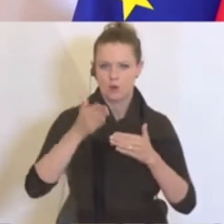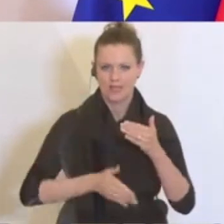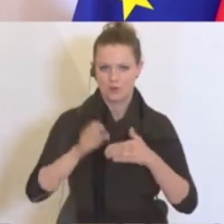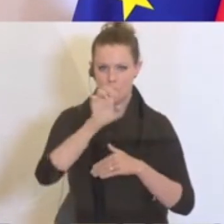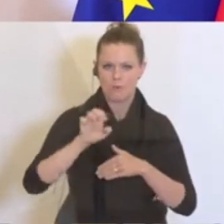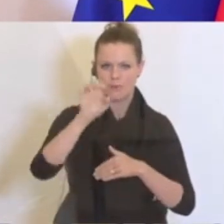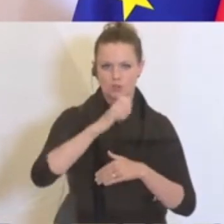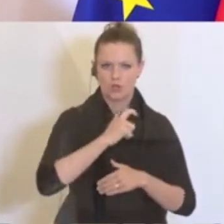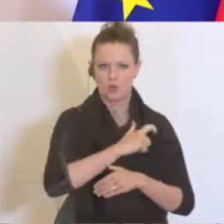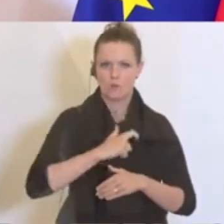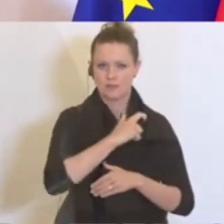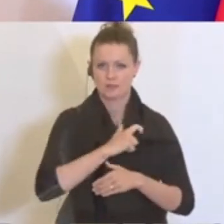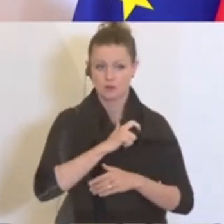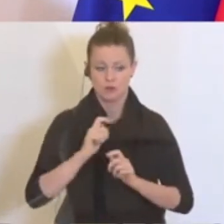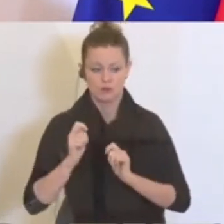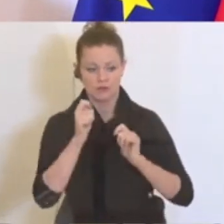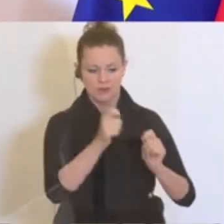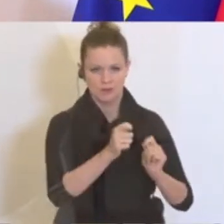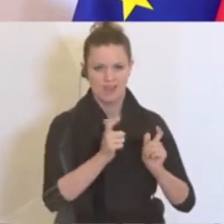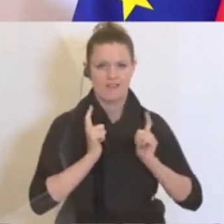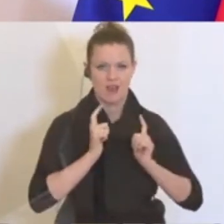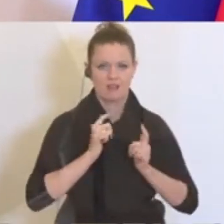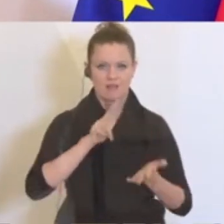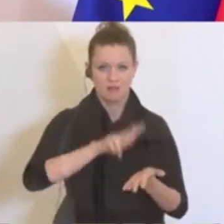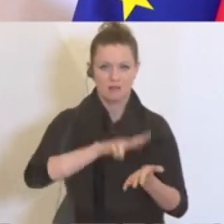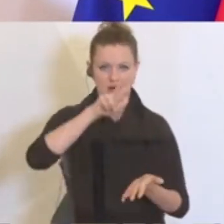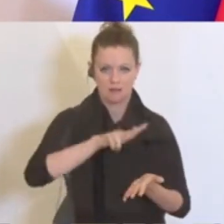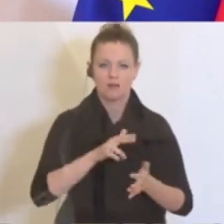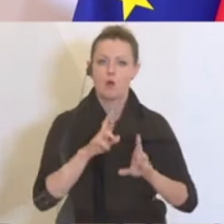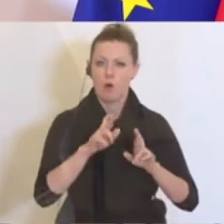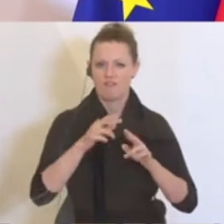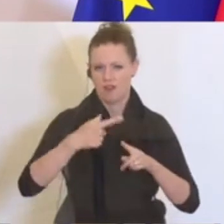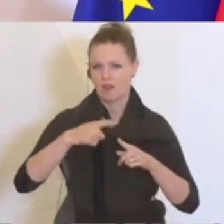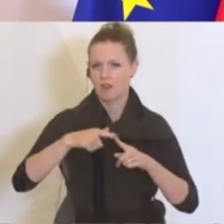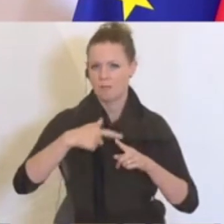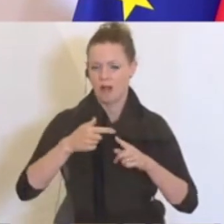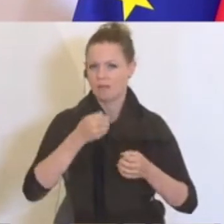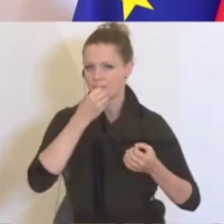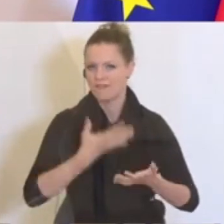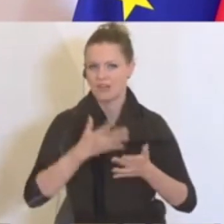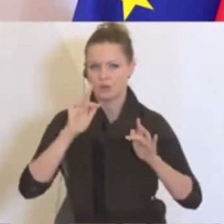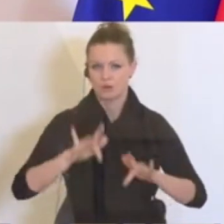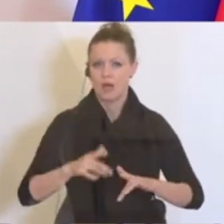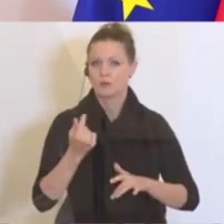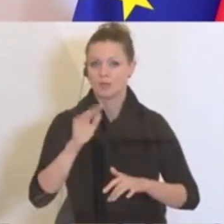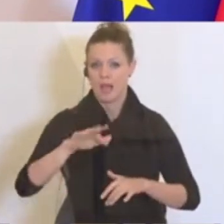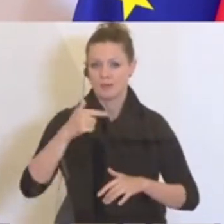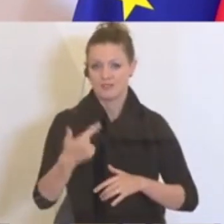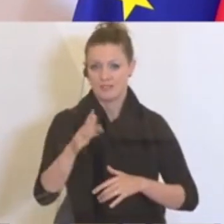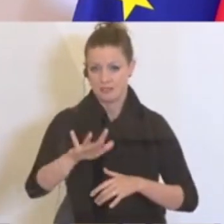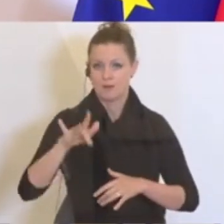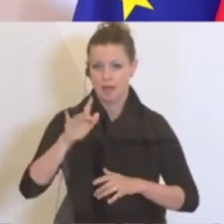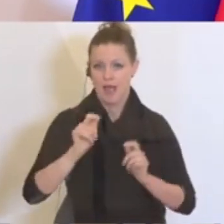Europäischen Kommission zur Notifizierung. Ich hoffe, dass die Genehmigung sehr rasch kommen wird. Dann kann ab 20. Mai beantragt werden